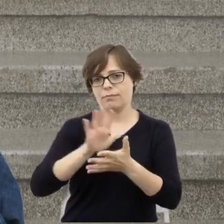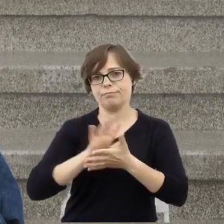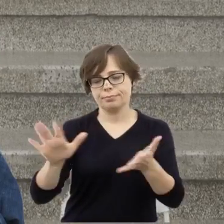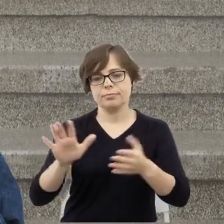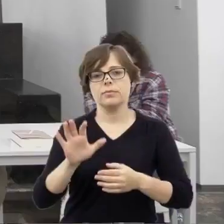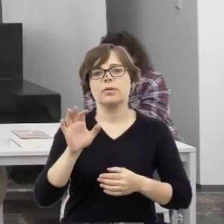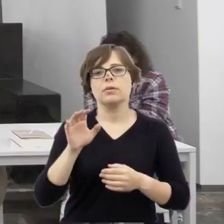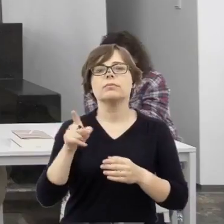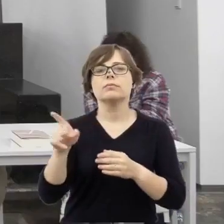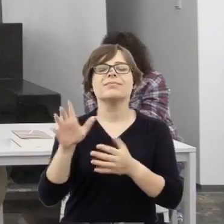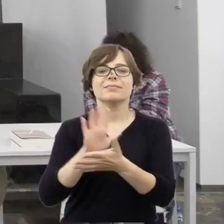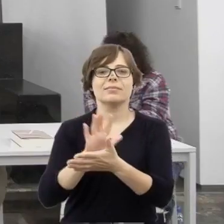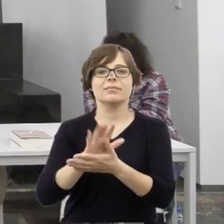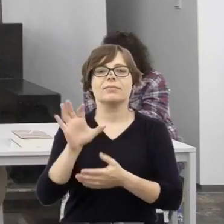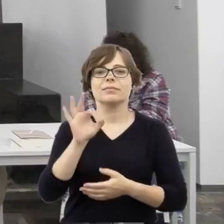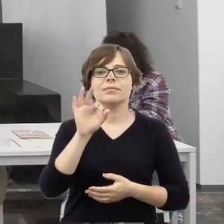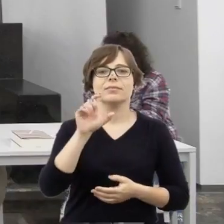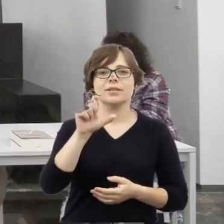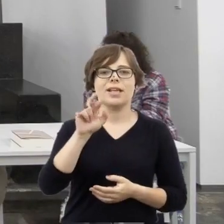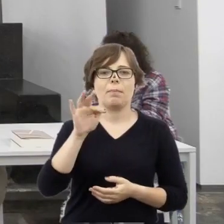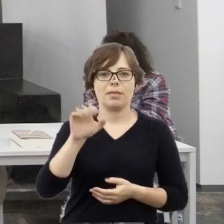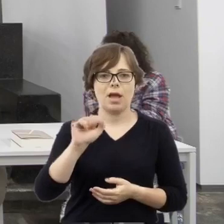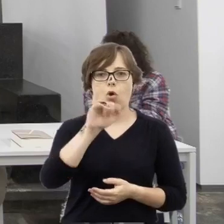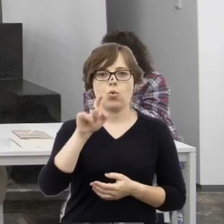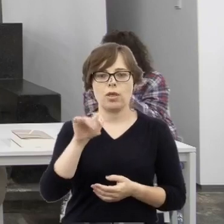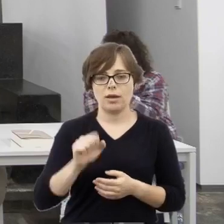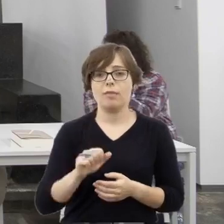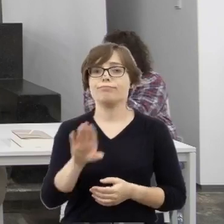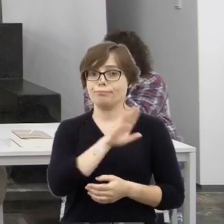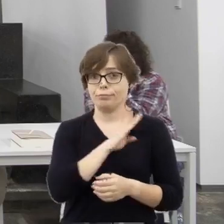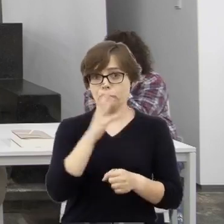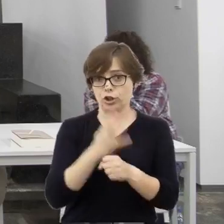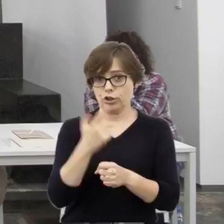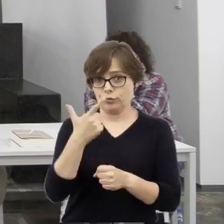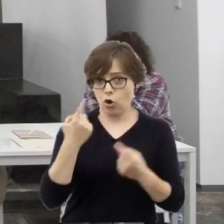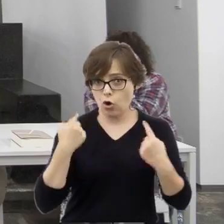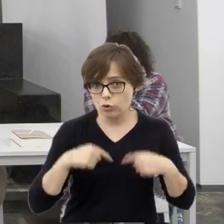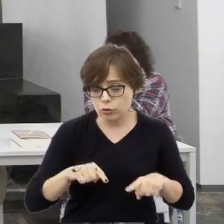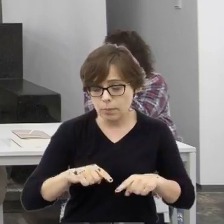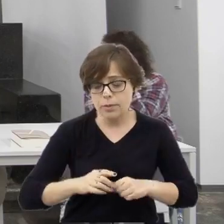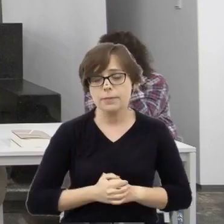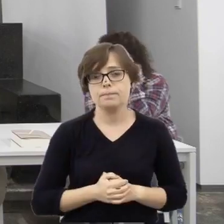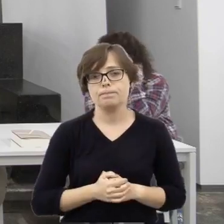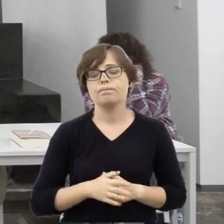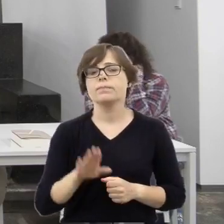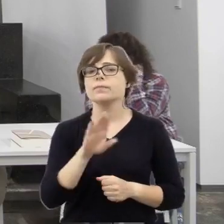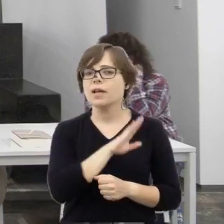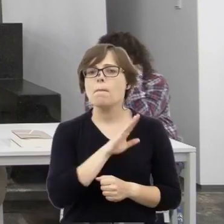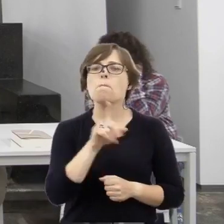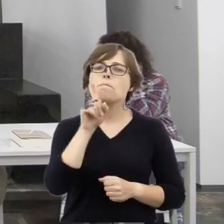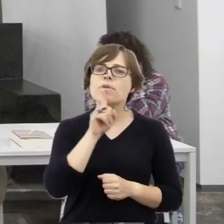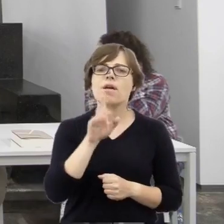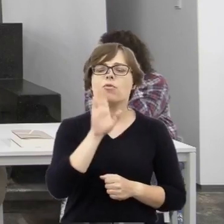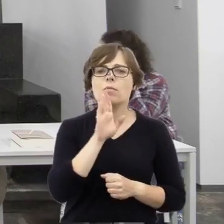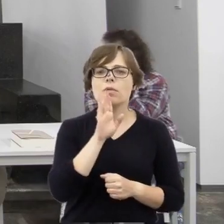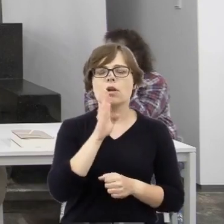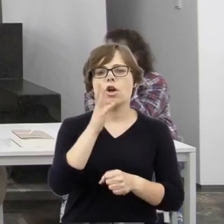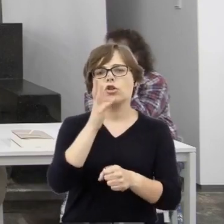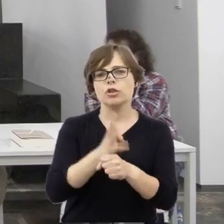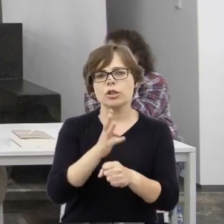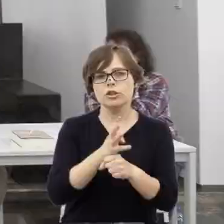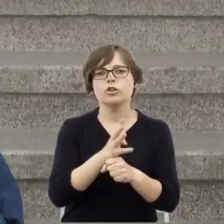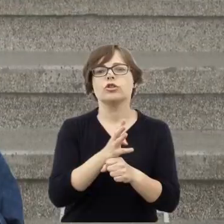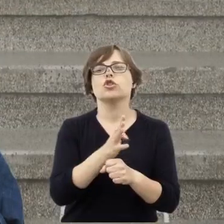42 osoby zginęły. Zginęło prawdopodobnie 40